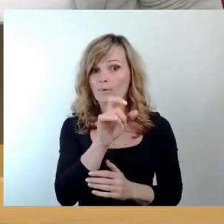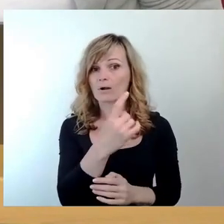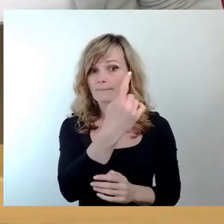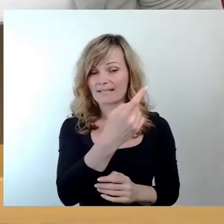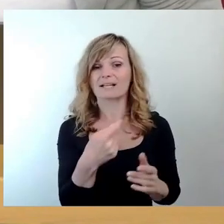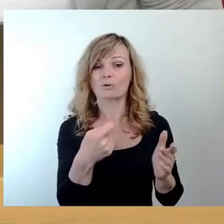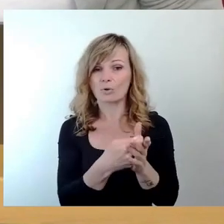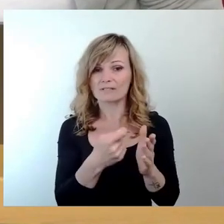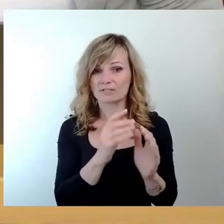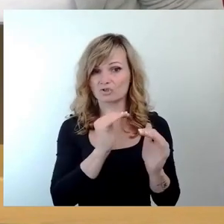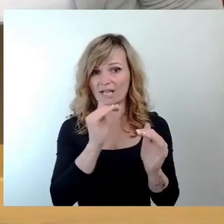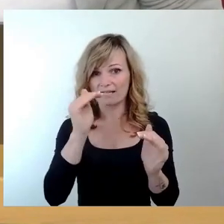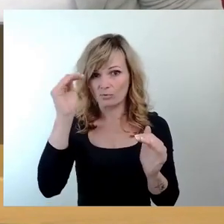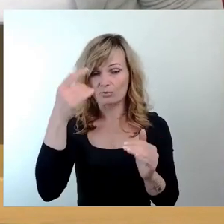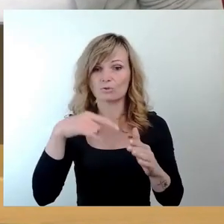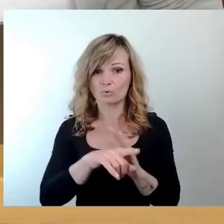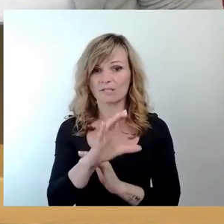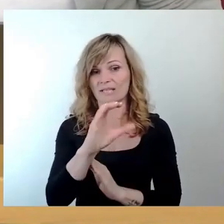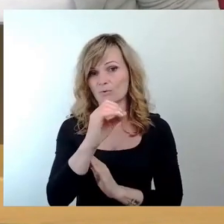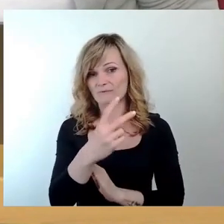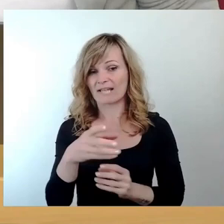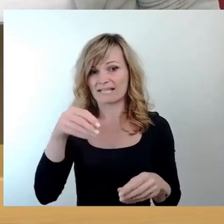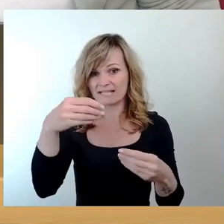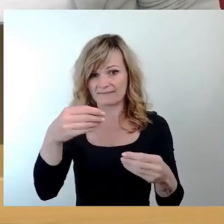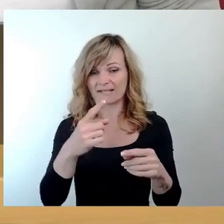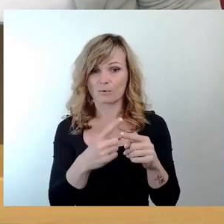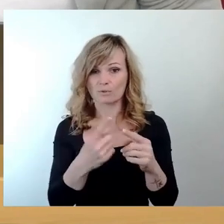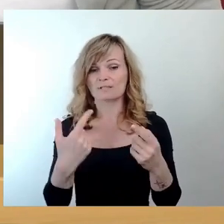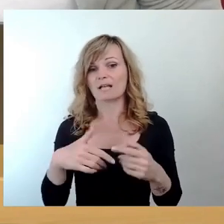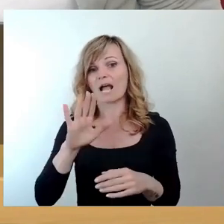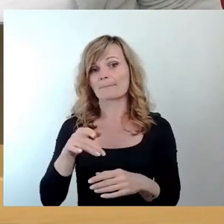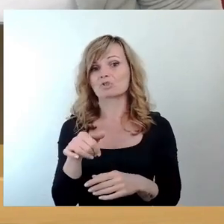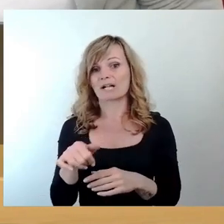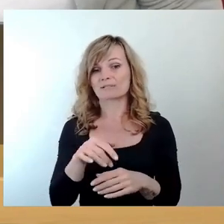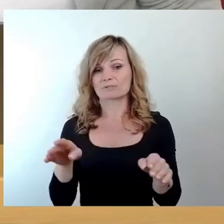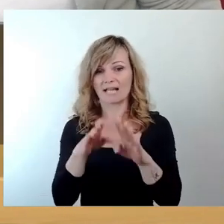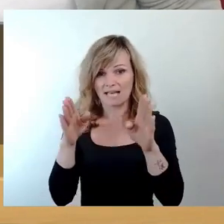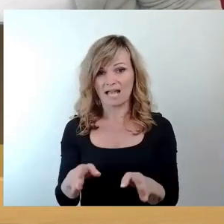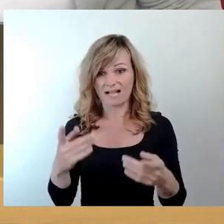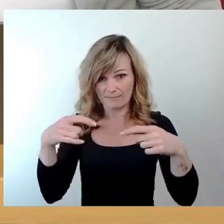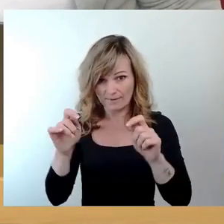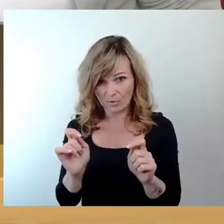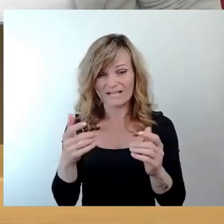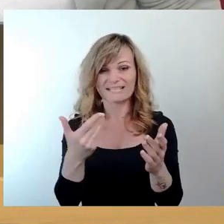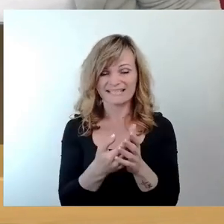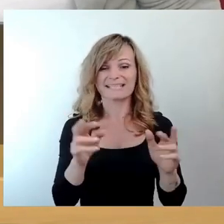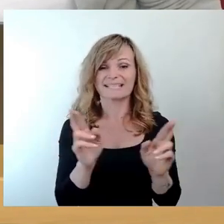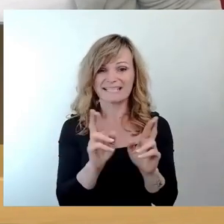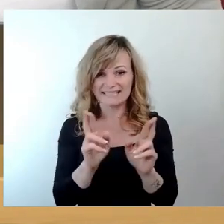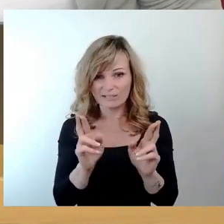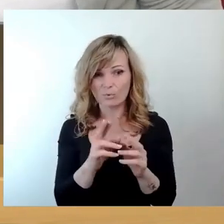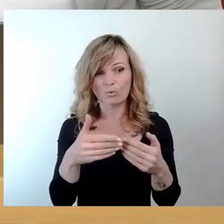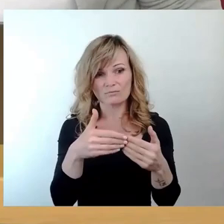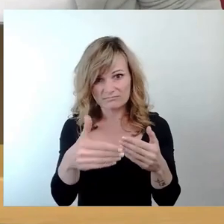CO2-Zertifikate und den Bau einer Abscheidungsanlage bis 55 ausschließen kann, ist im Moment nicht abschließend zu